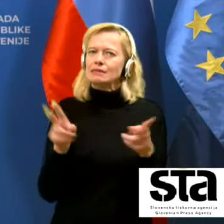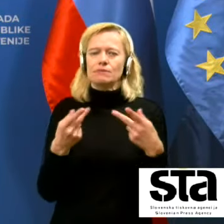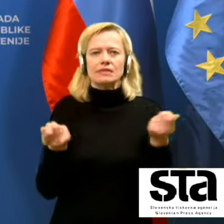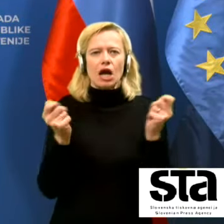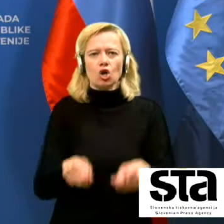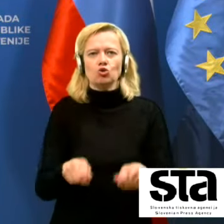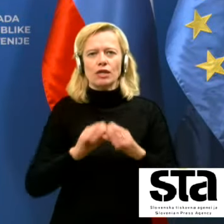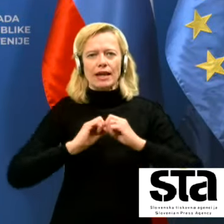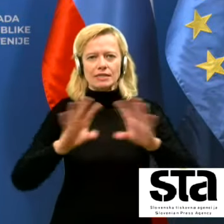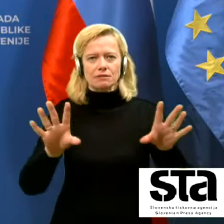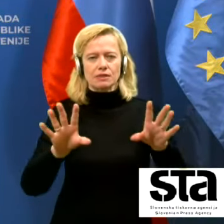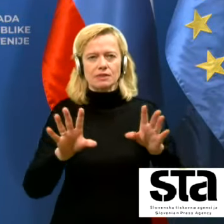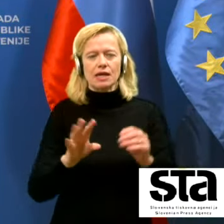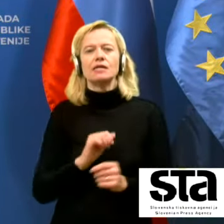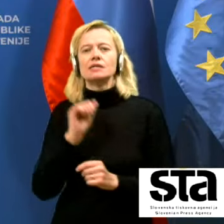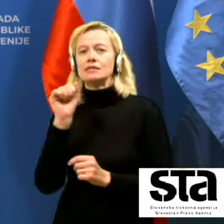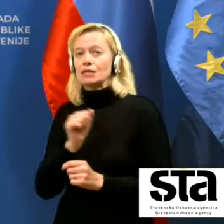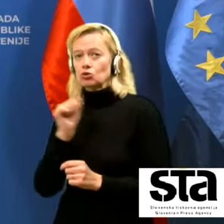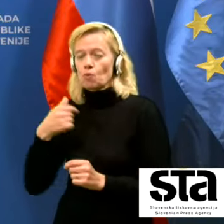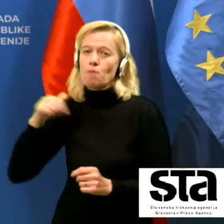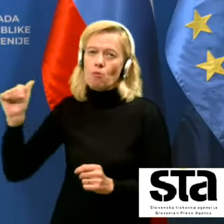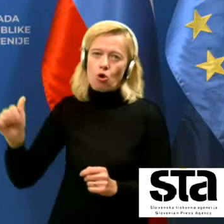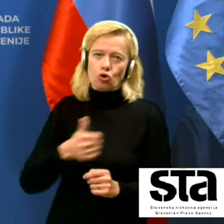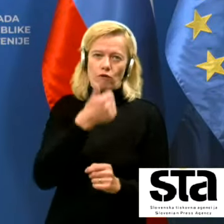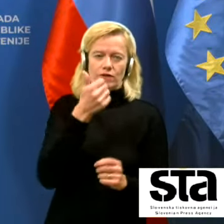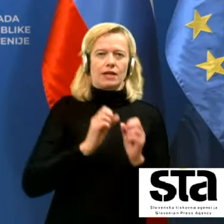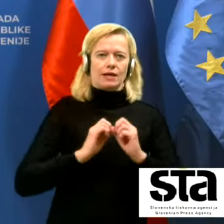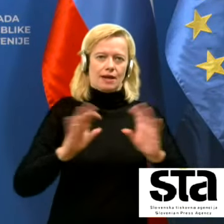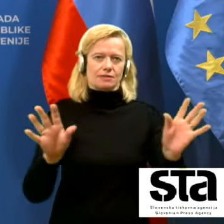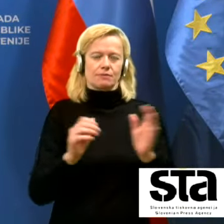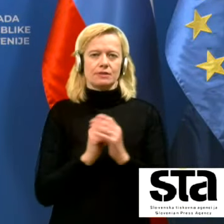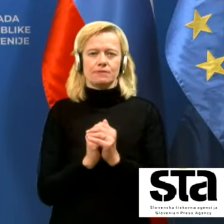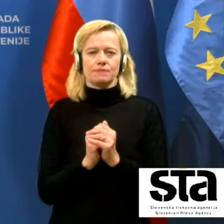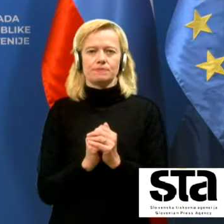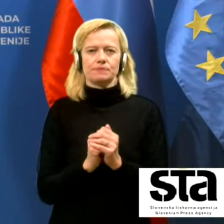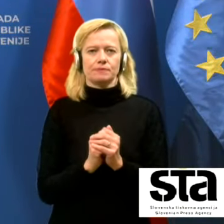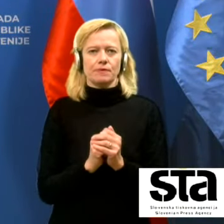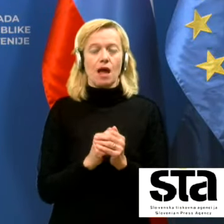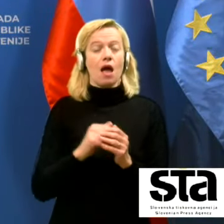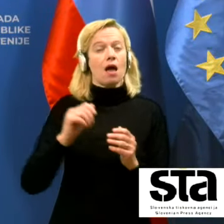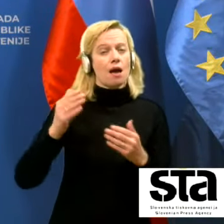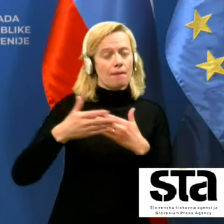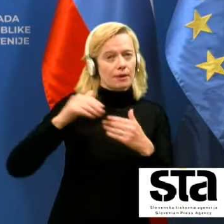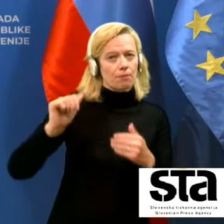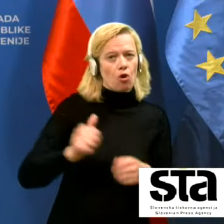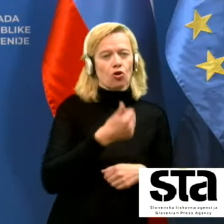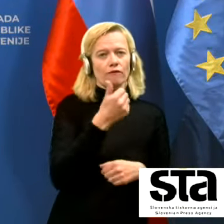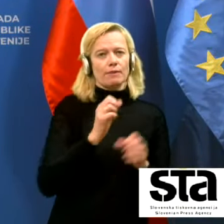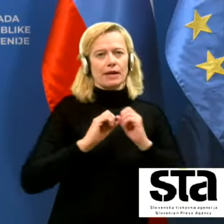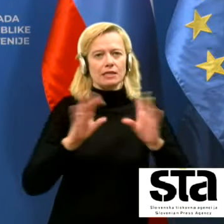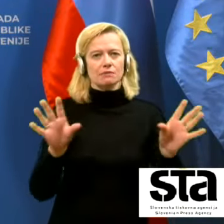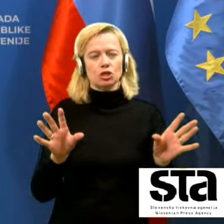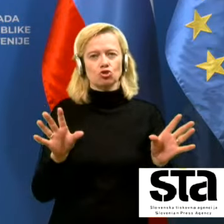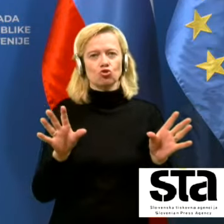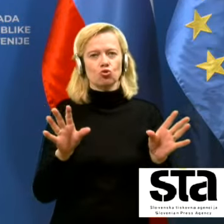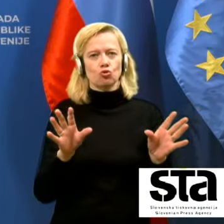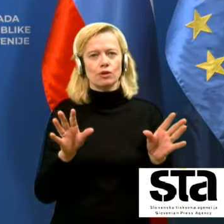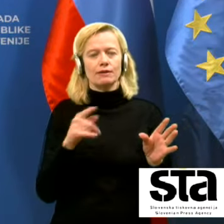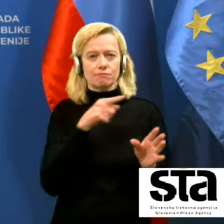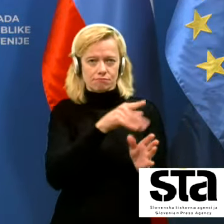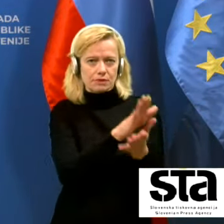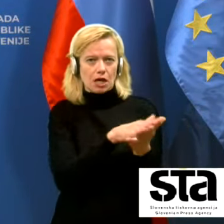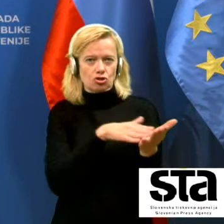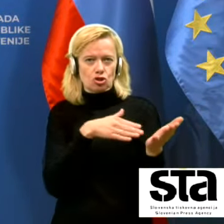in smo ga za to tudi ponovili. Pri tem ponovljenem razpisu, se pravi, začel se je v